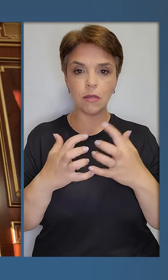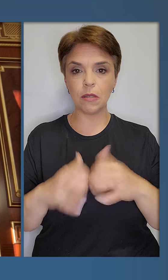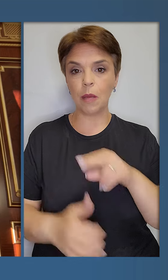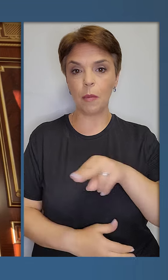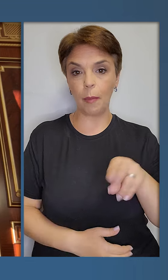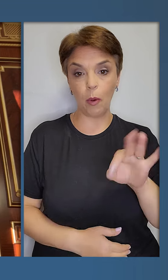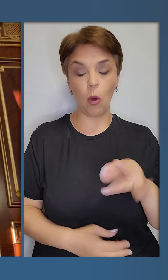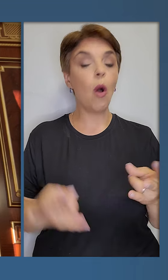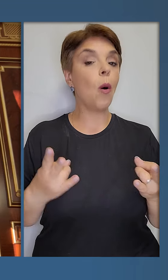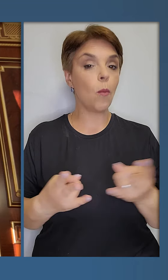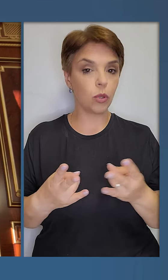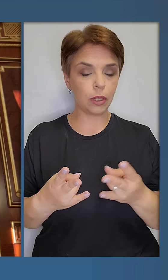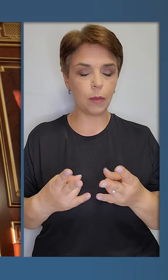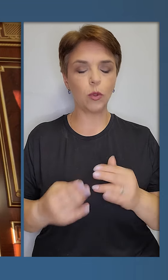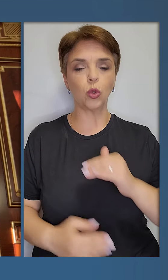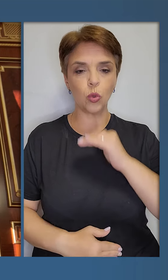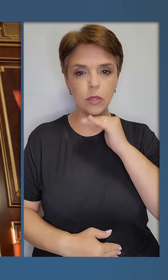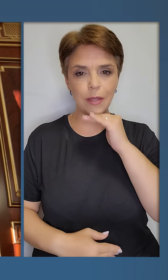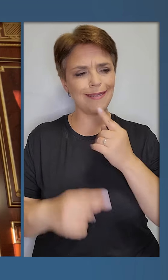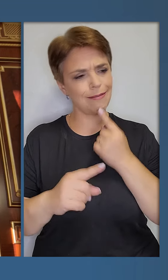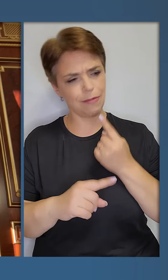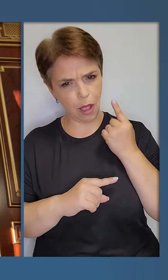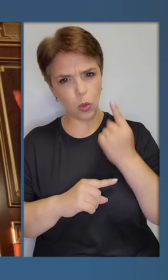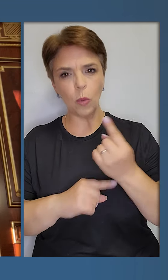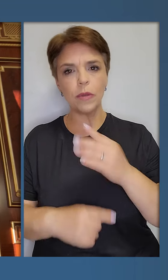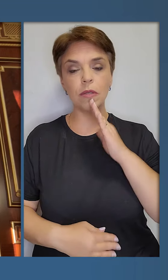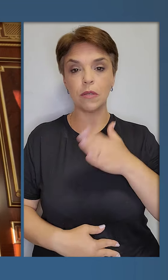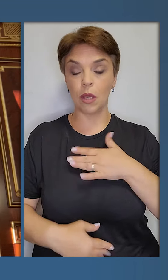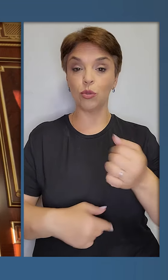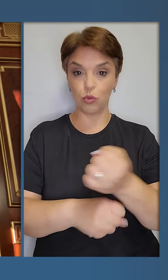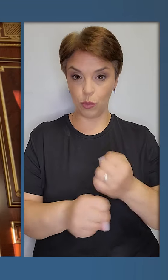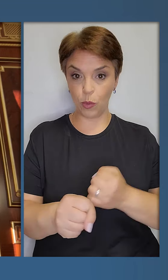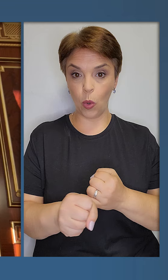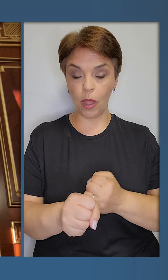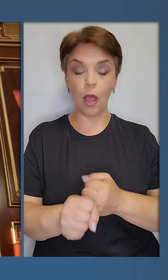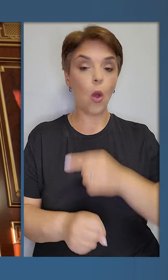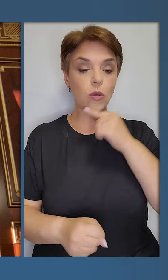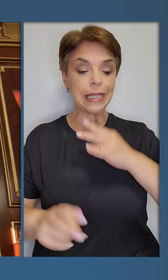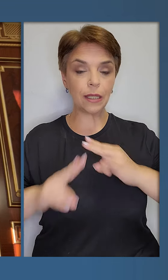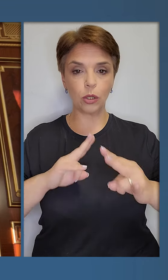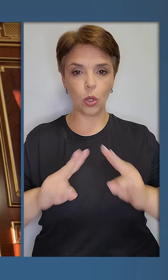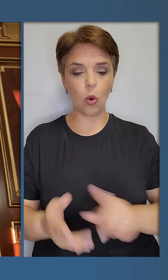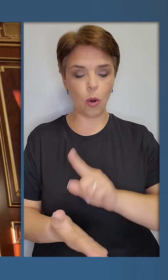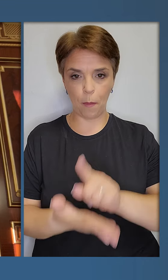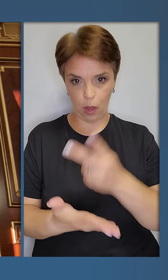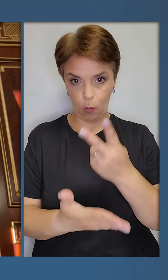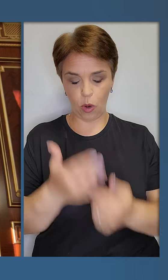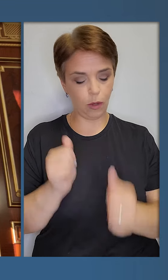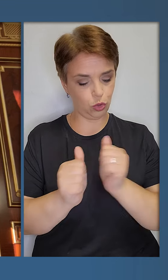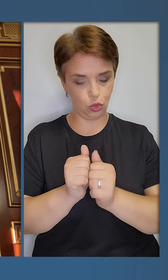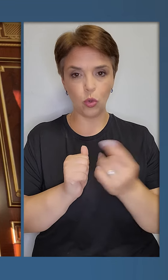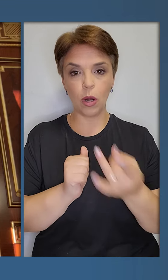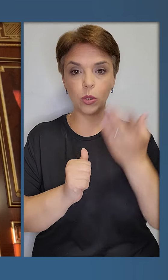надійні системи ППО. Потрібна достатня далекобійність нашої зброї. Російський терор має